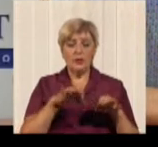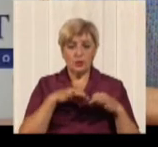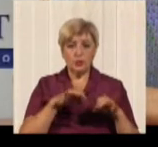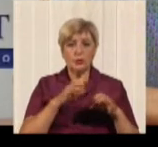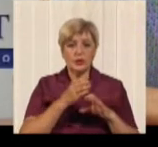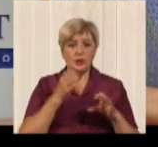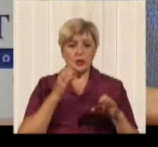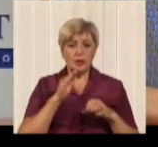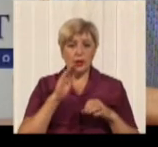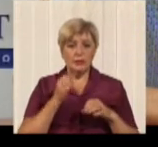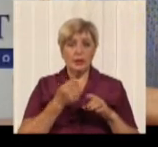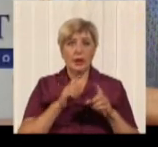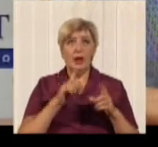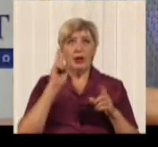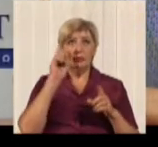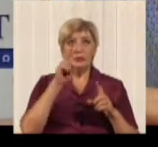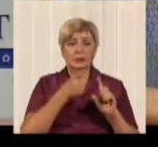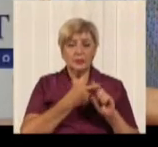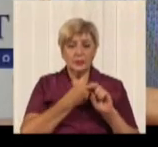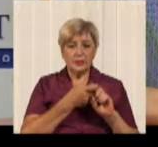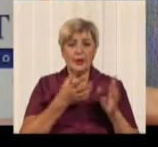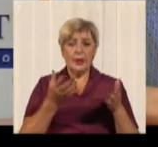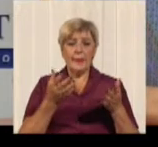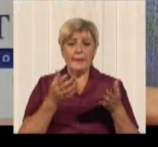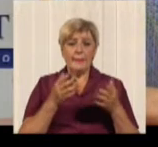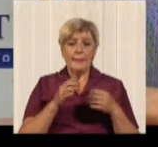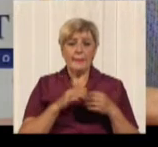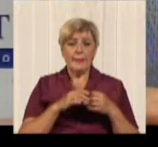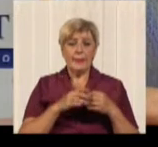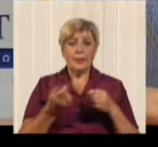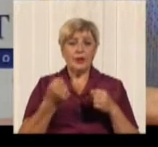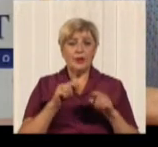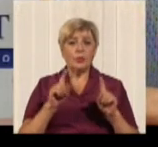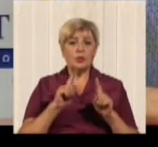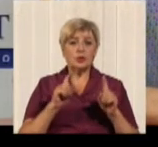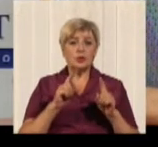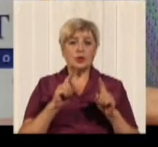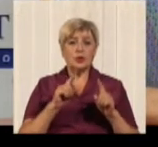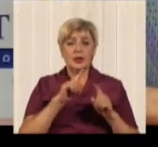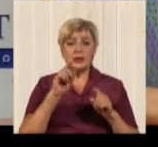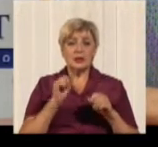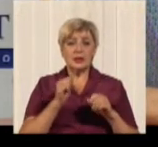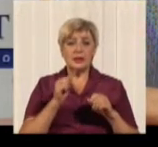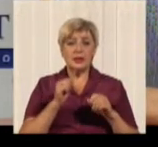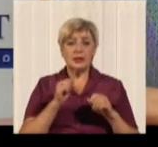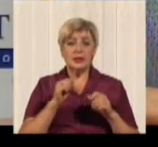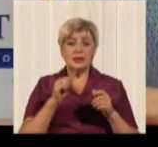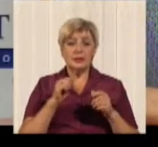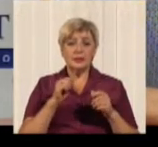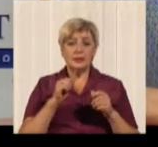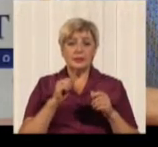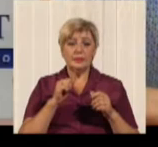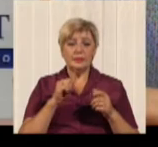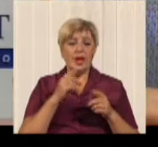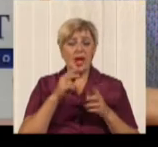инфраструктуры, то есть это контакт на сети тримального пути, потому что за тариф не менялся